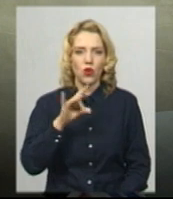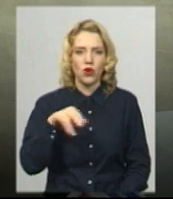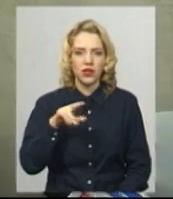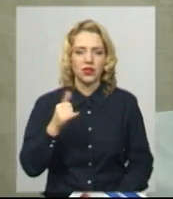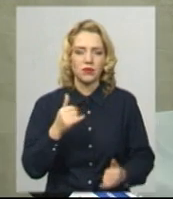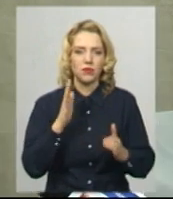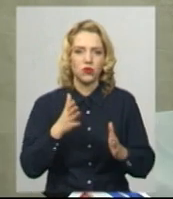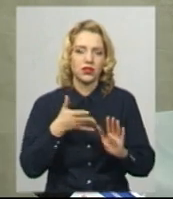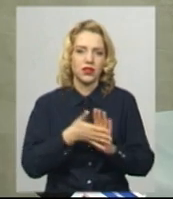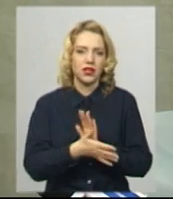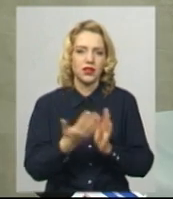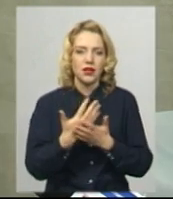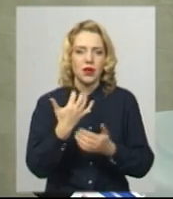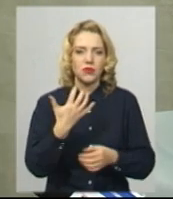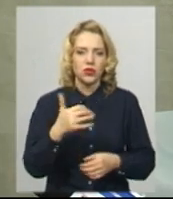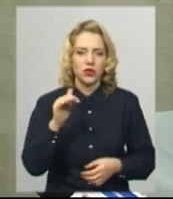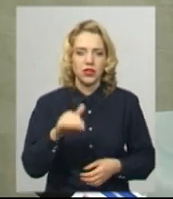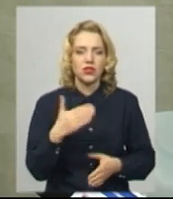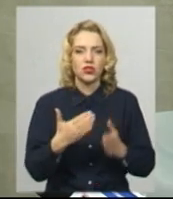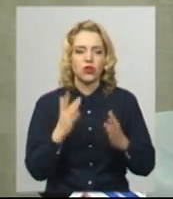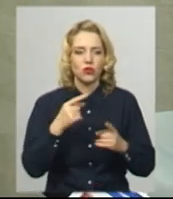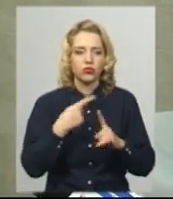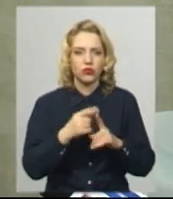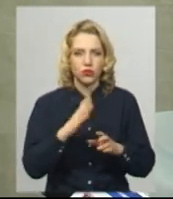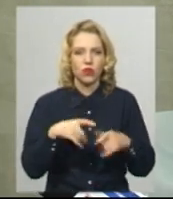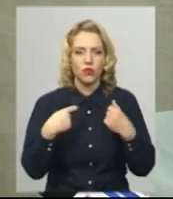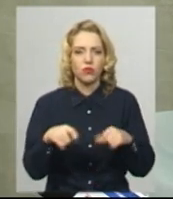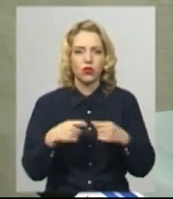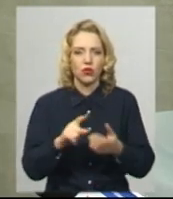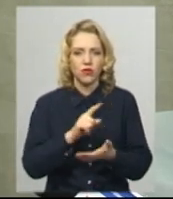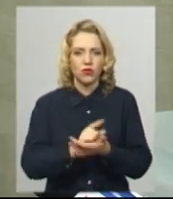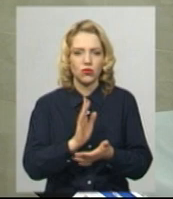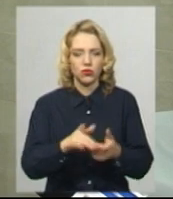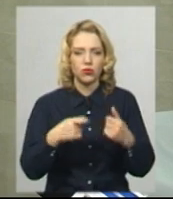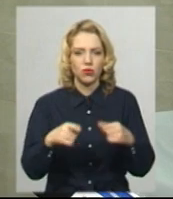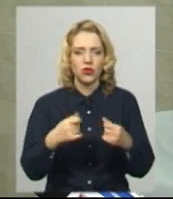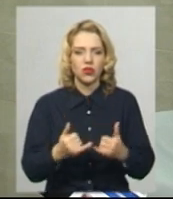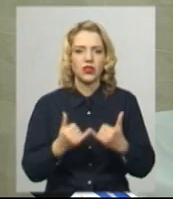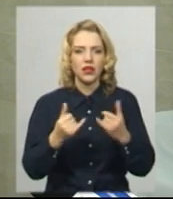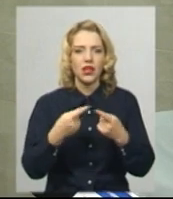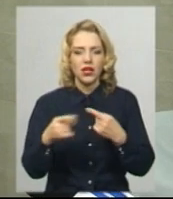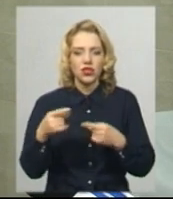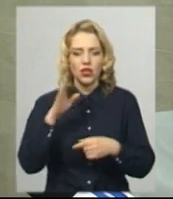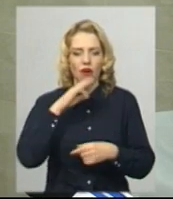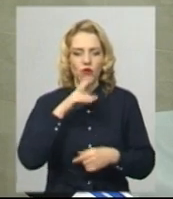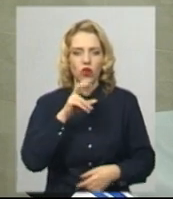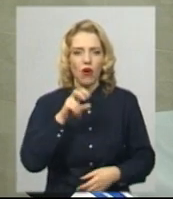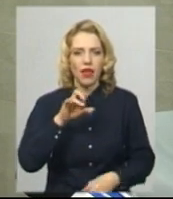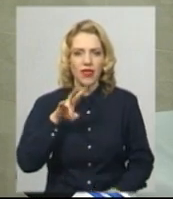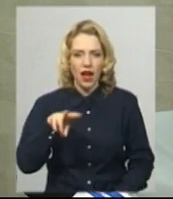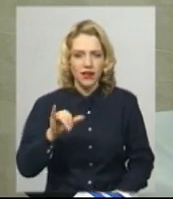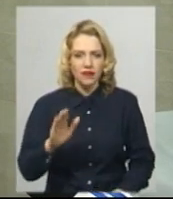десь до 500 тисяч. Плюс, якщо ми будемо продавати, а ми обов'язково будемо продавати для інших водоканалів, то ми, можливо, навіть